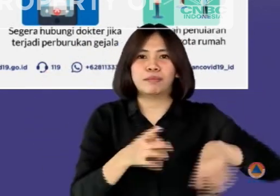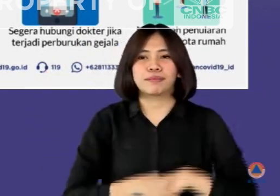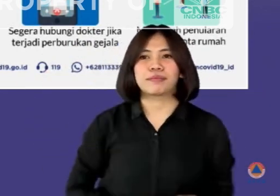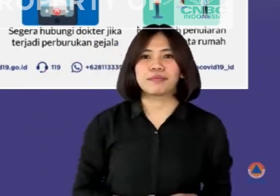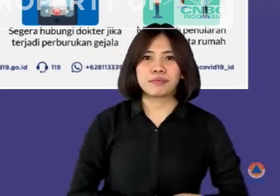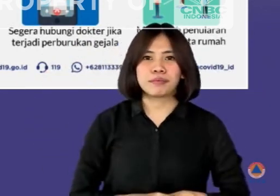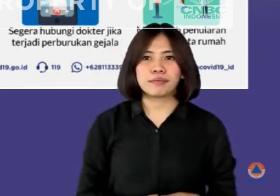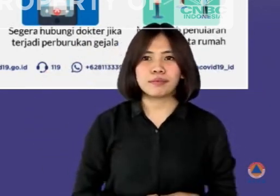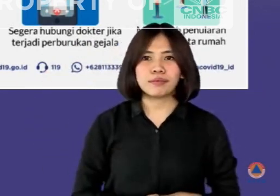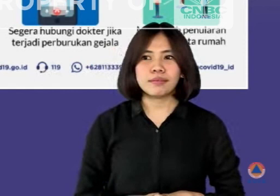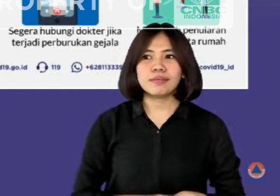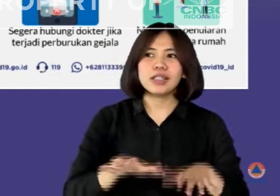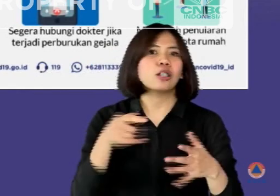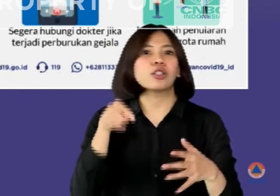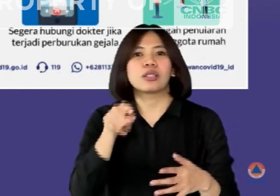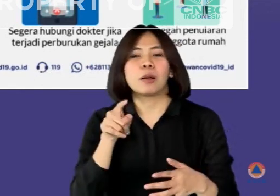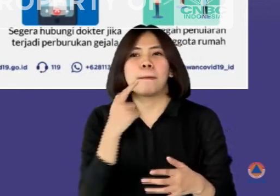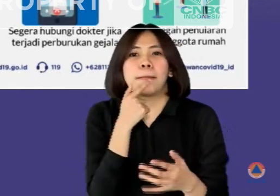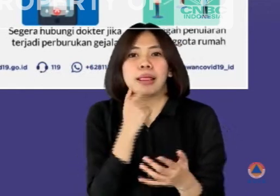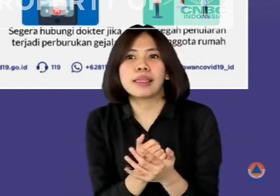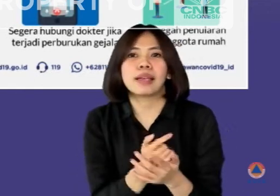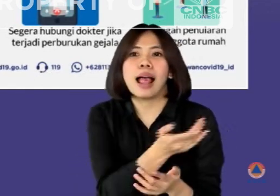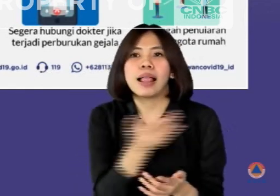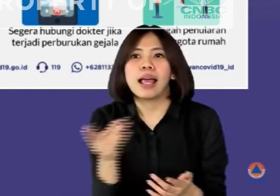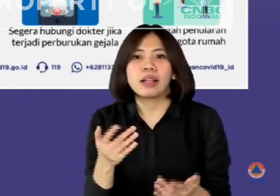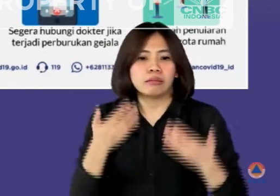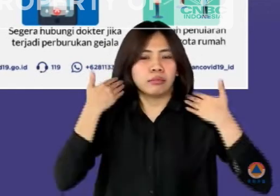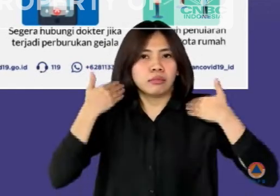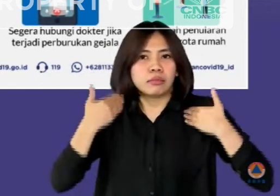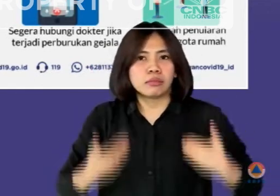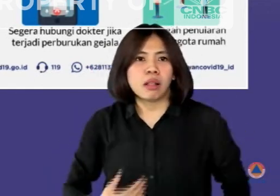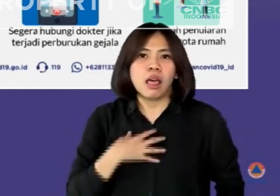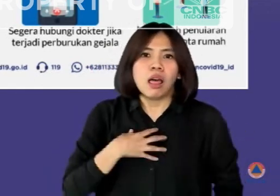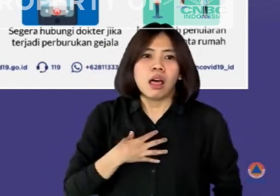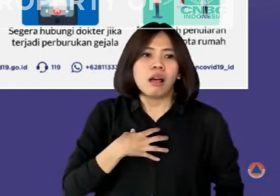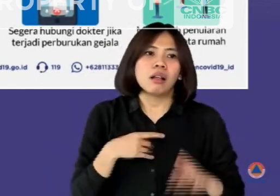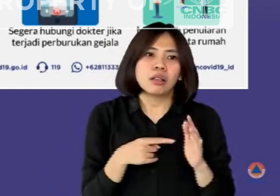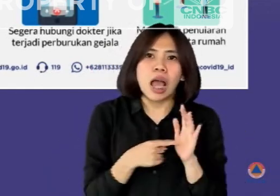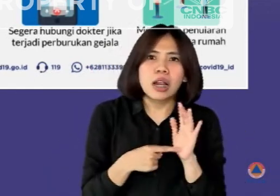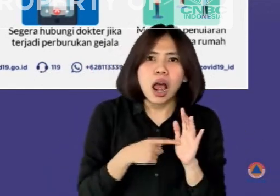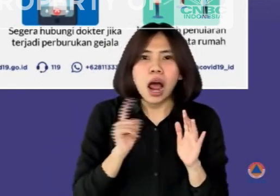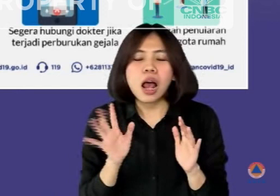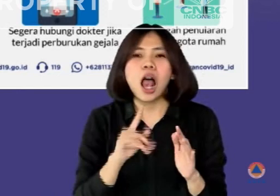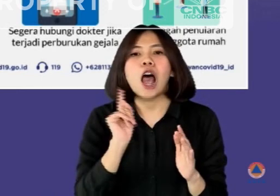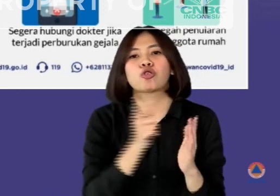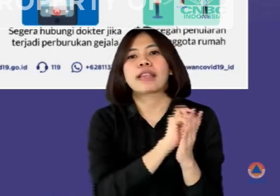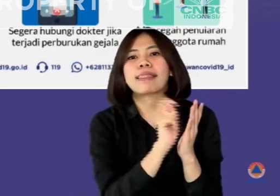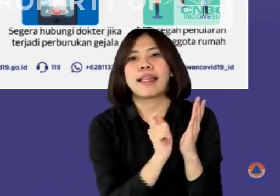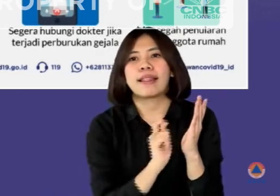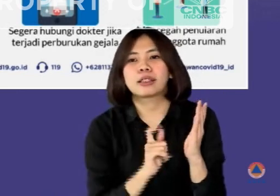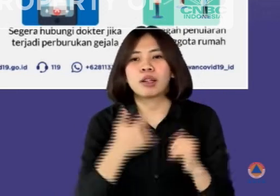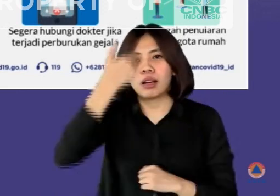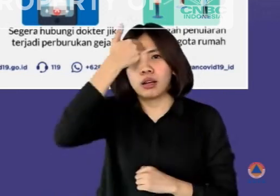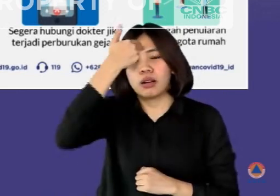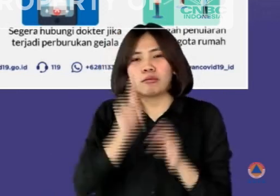Sebisa mungkin melakukan pencatatan mandiri terkait perkembangan setiap gejala dan kondisi tubuh seperti suhu tubuh,